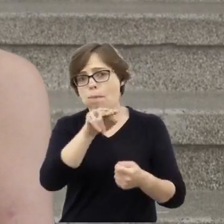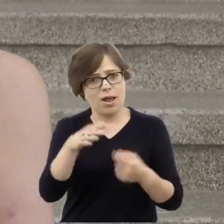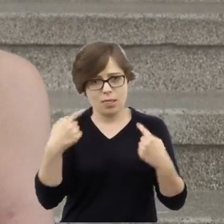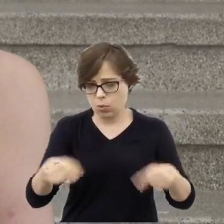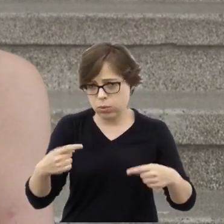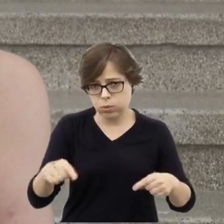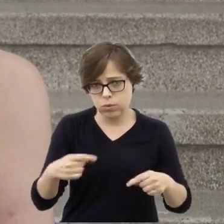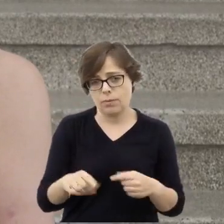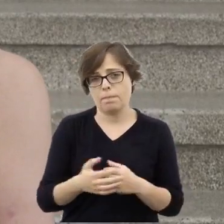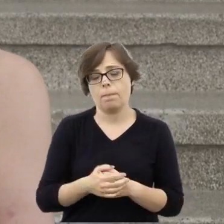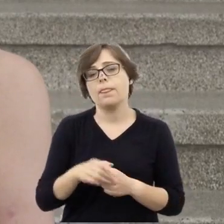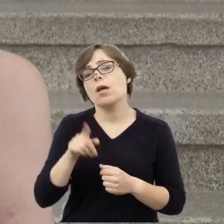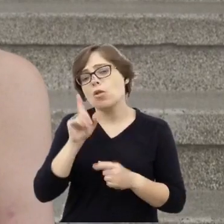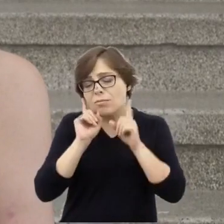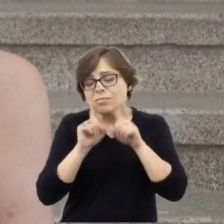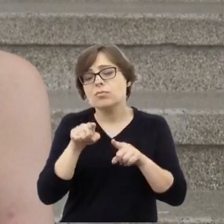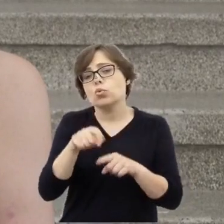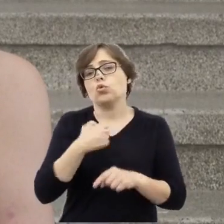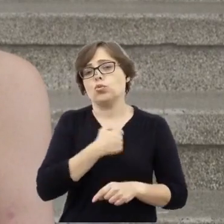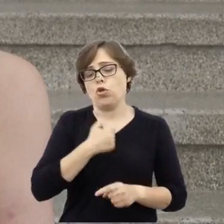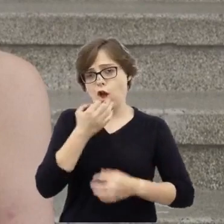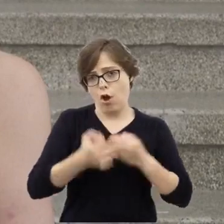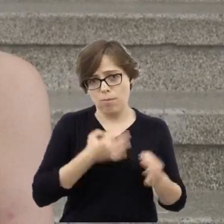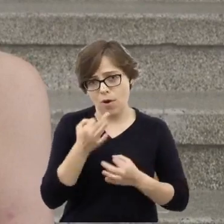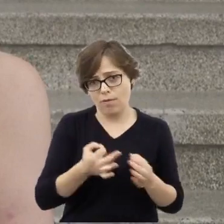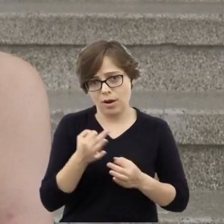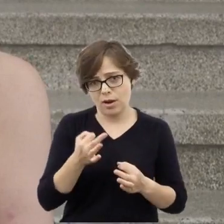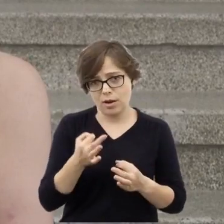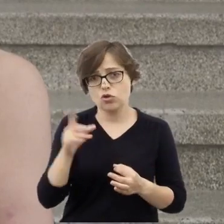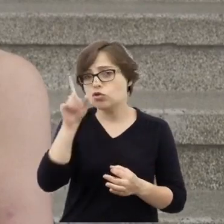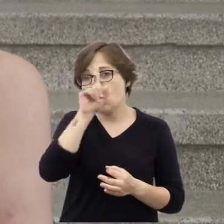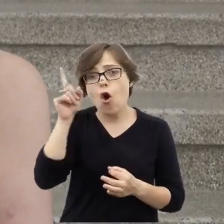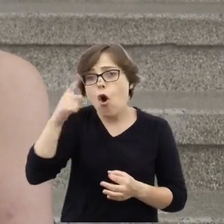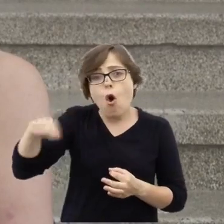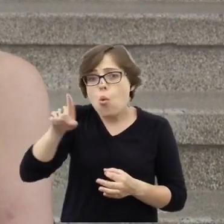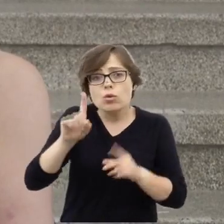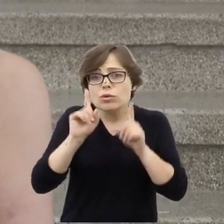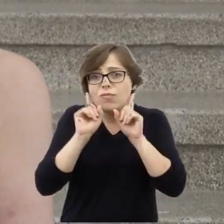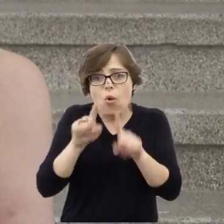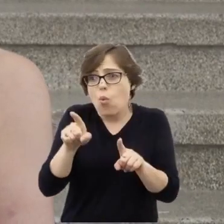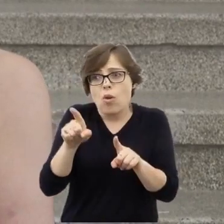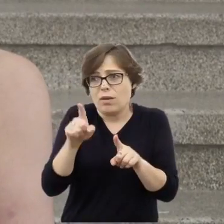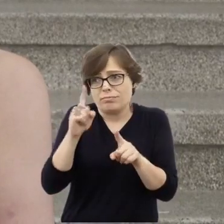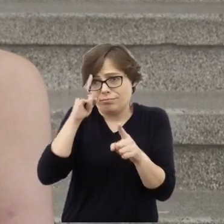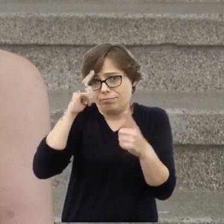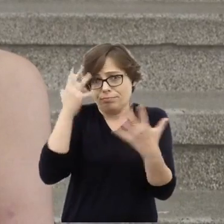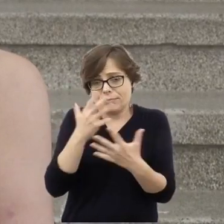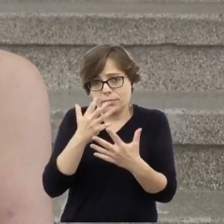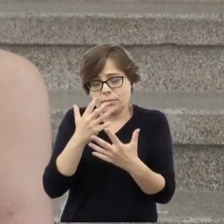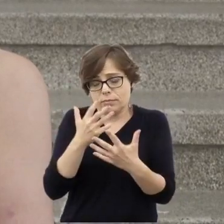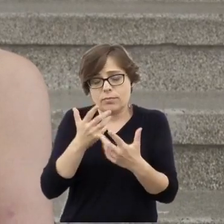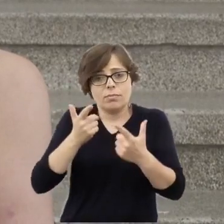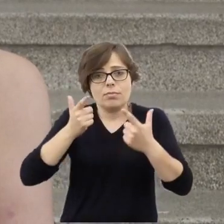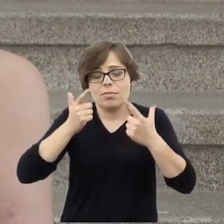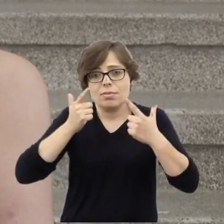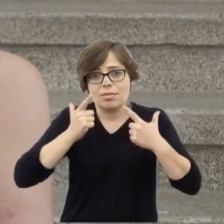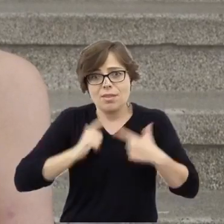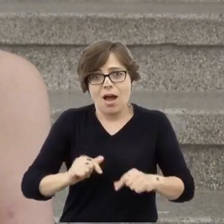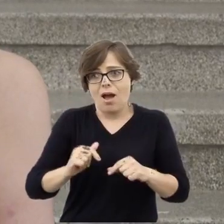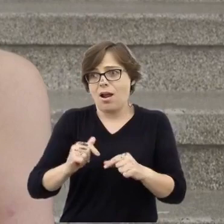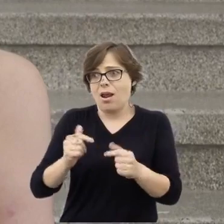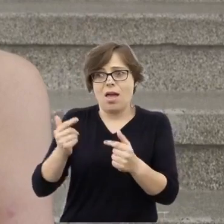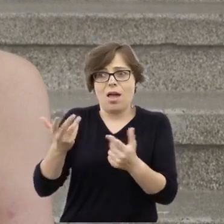o tym, jak ludzie, którzy się tego wcale nie spodziewali, awansowali do